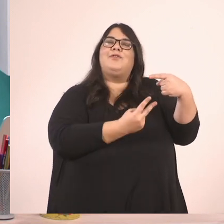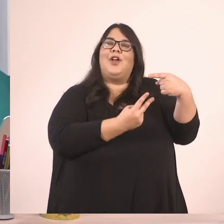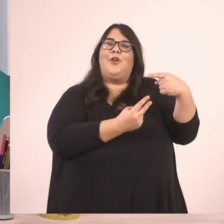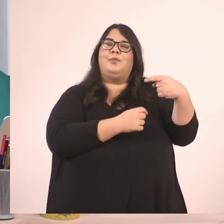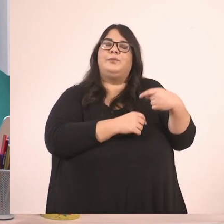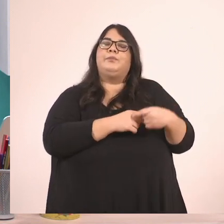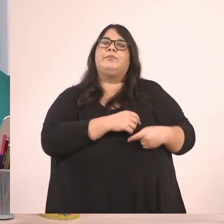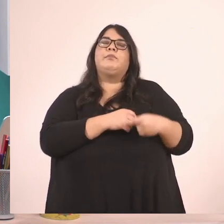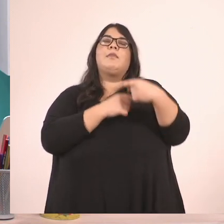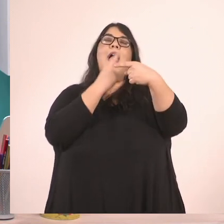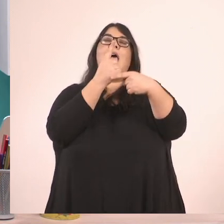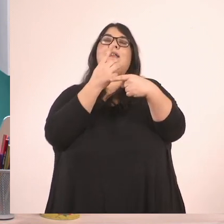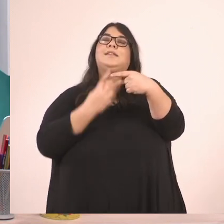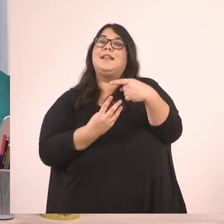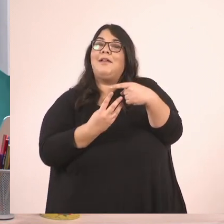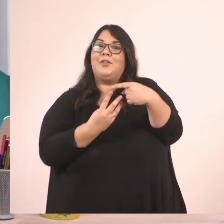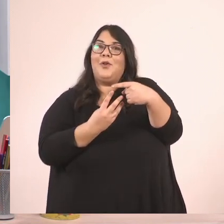το 1 τέταρτο,